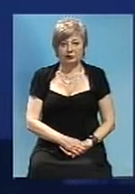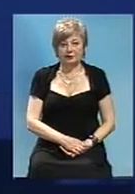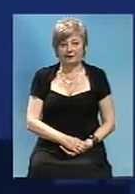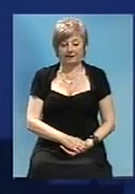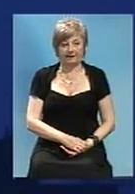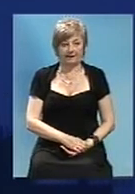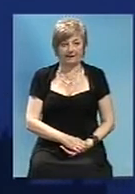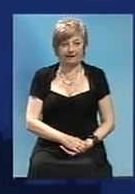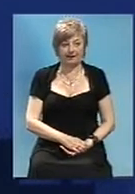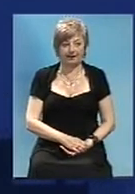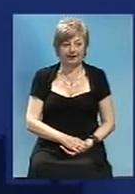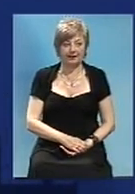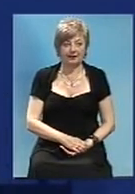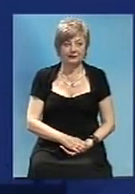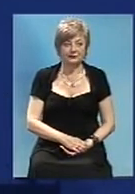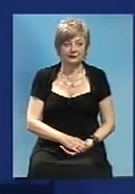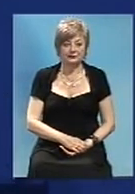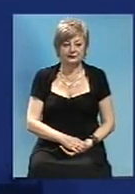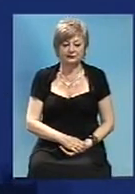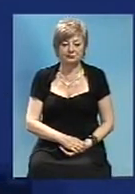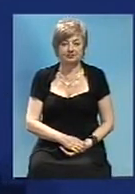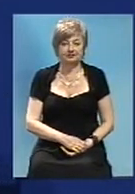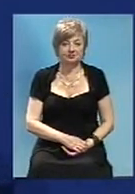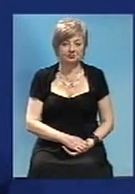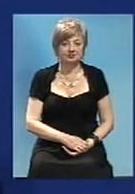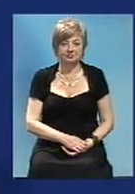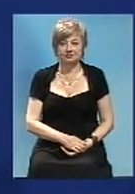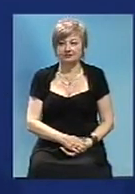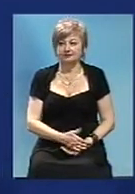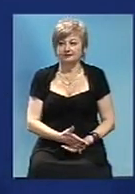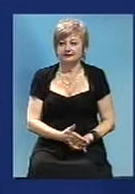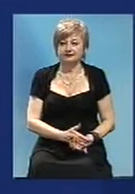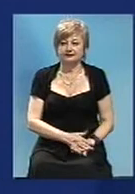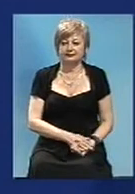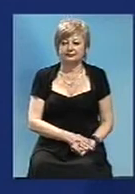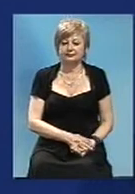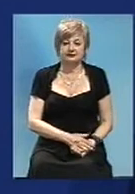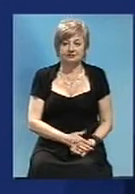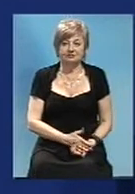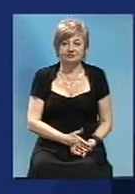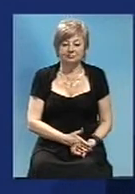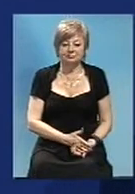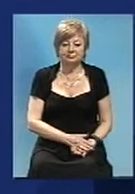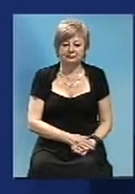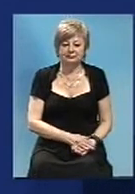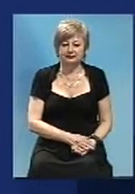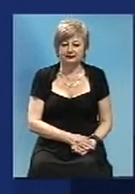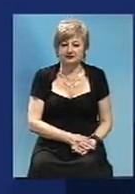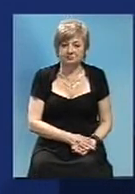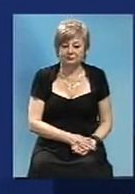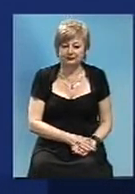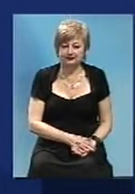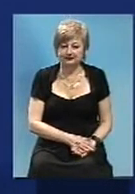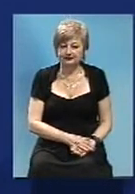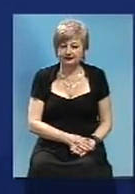основну проблему. Одна, она предполагає, що відповідь, за стояние містних дорог